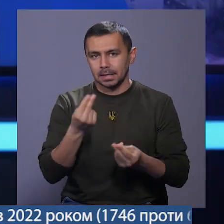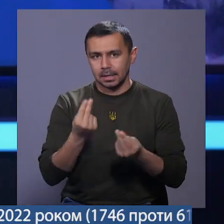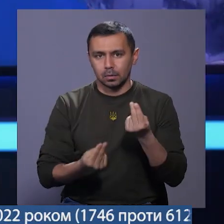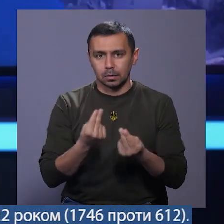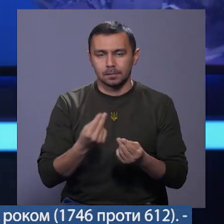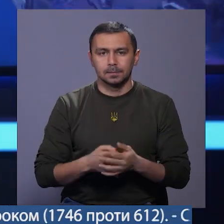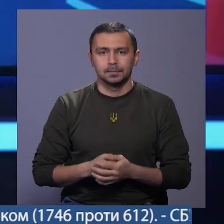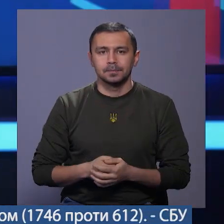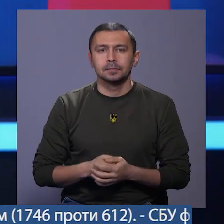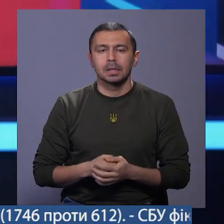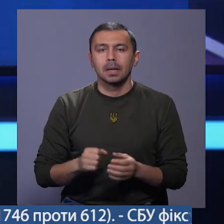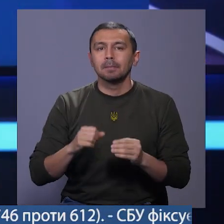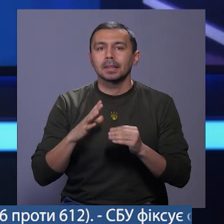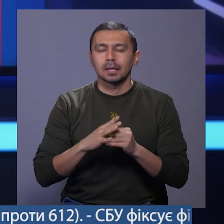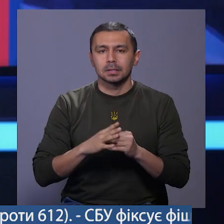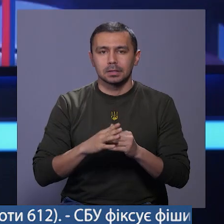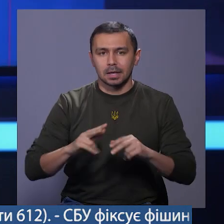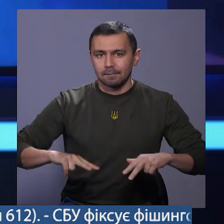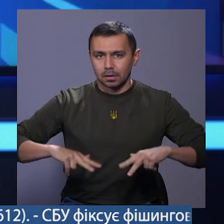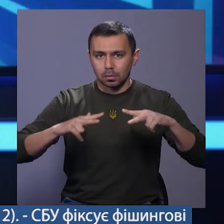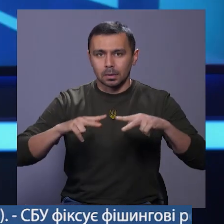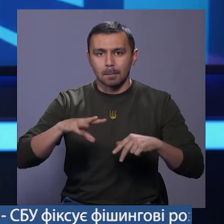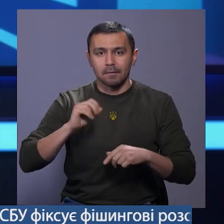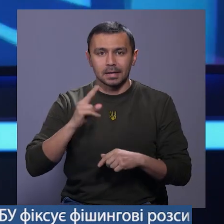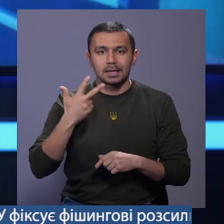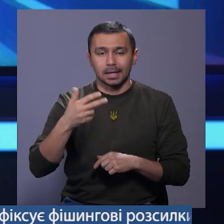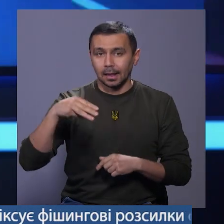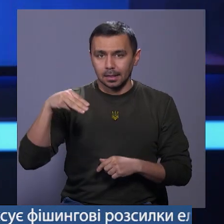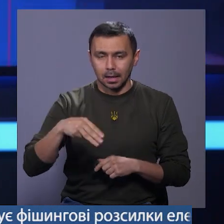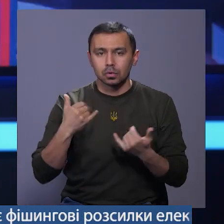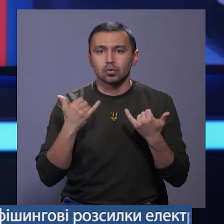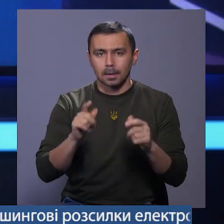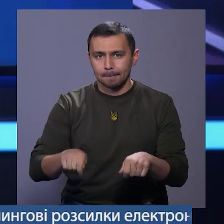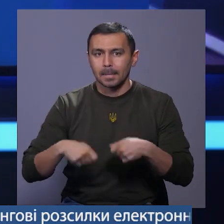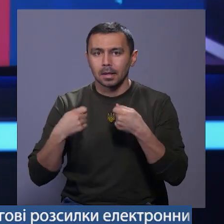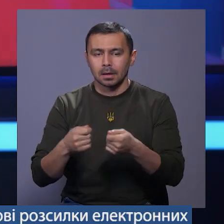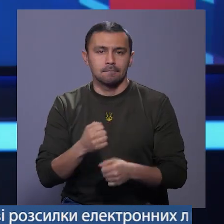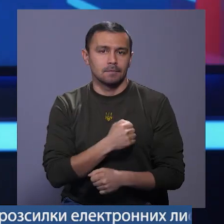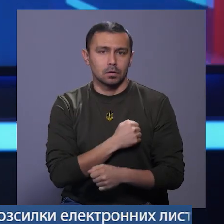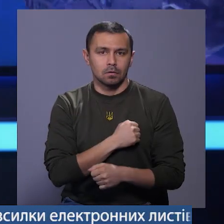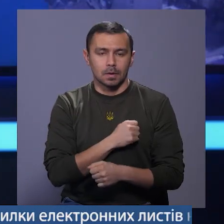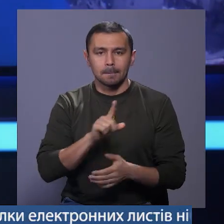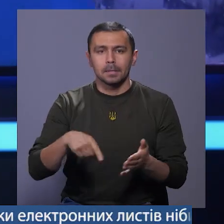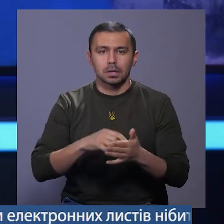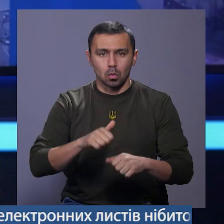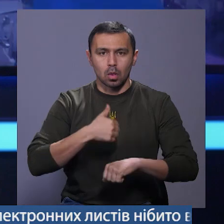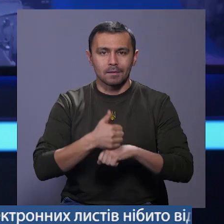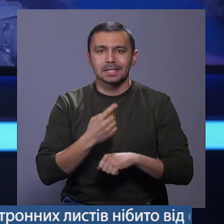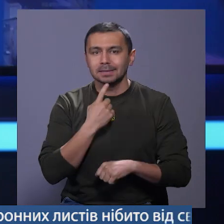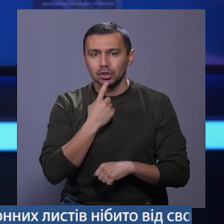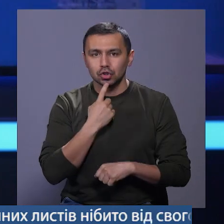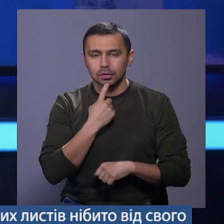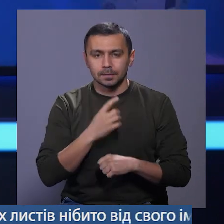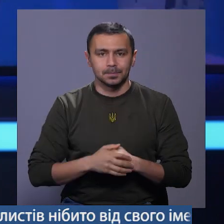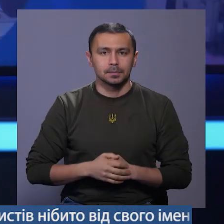15 квадрокоптерів DJI Mavic 3T сьогодні передав військовим міський голова Олександр